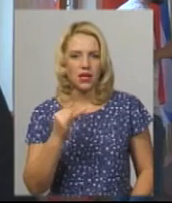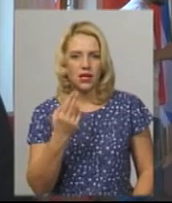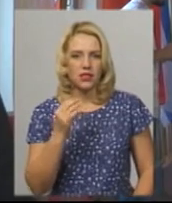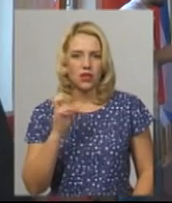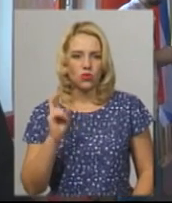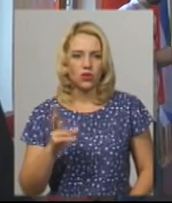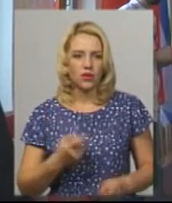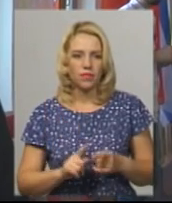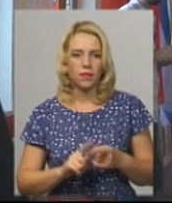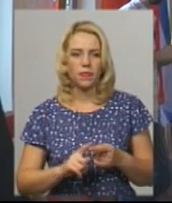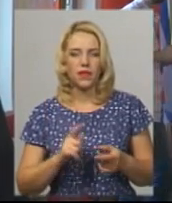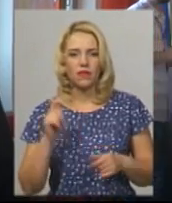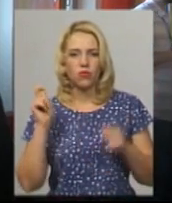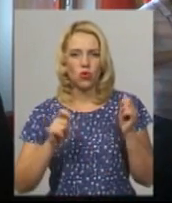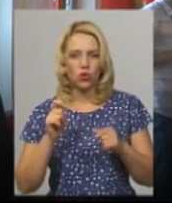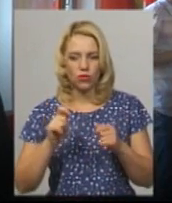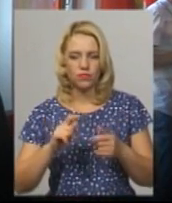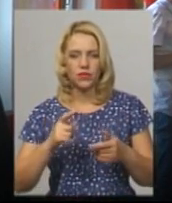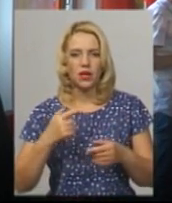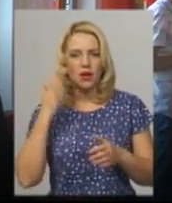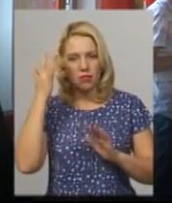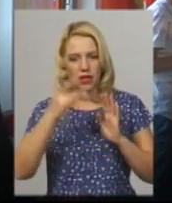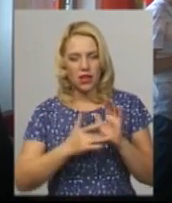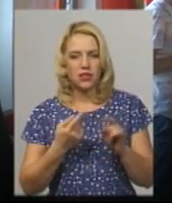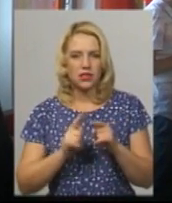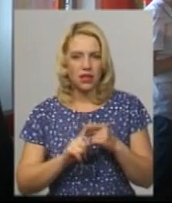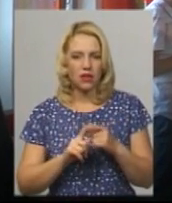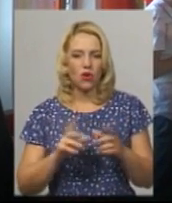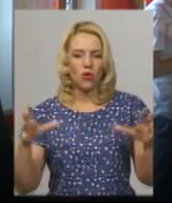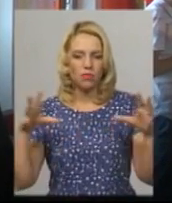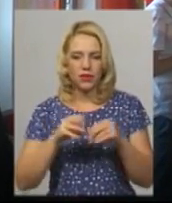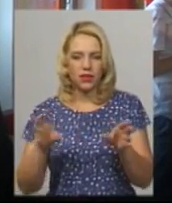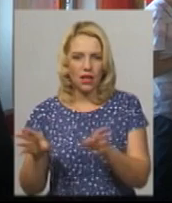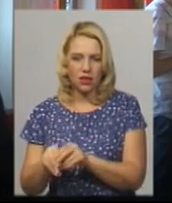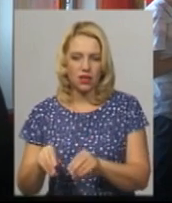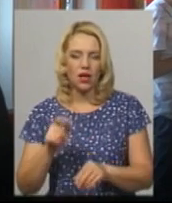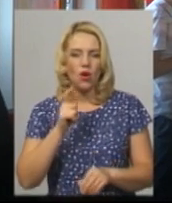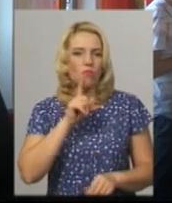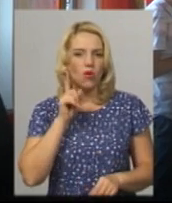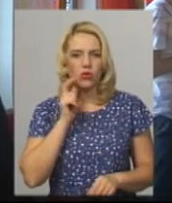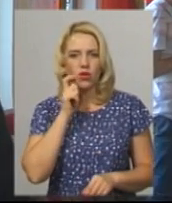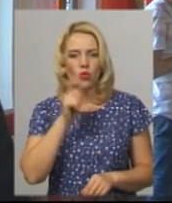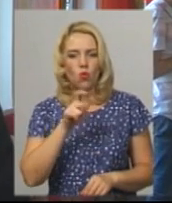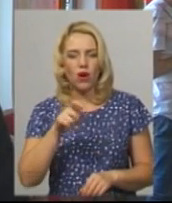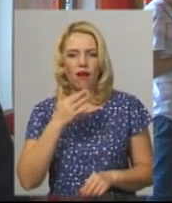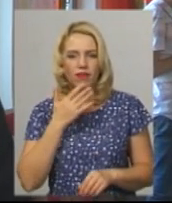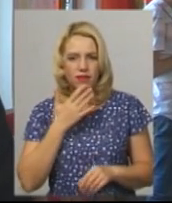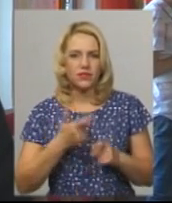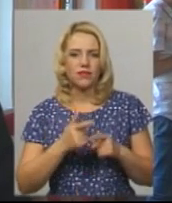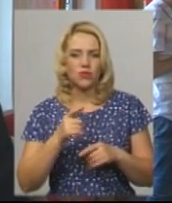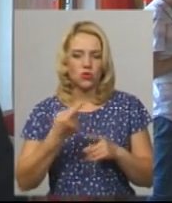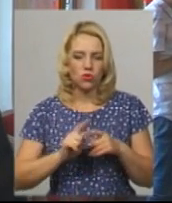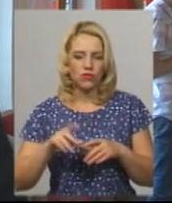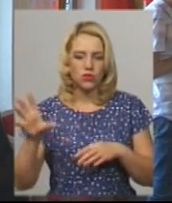Основна мета форуму – це об'єднати молоді українці світу, знайти спільні